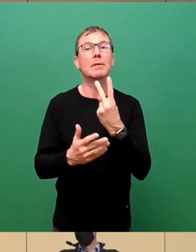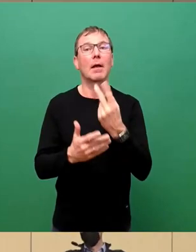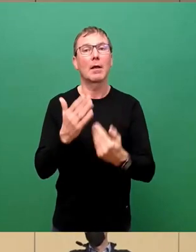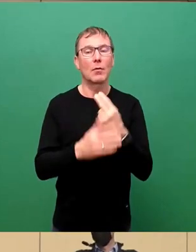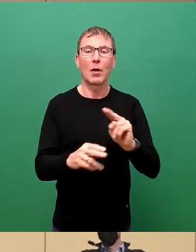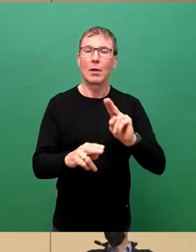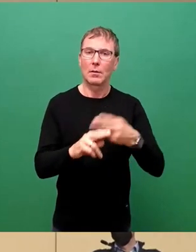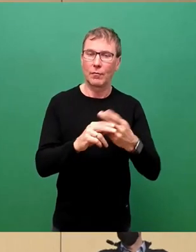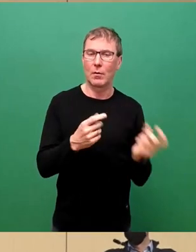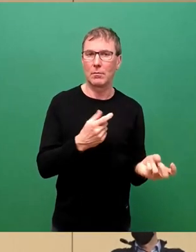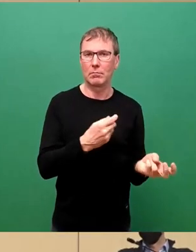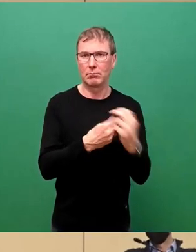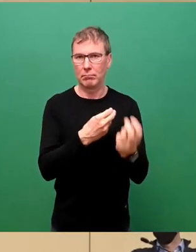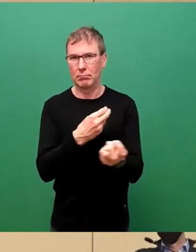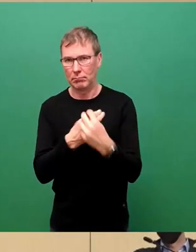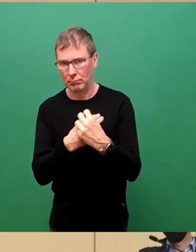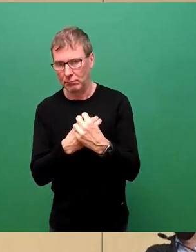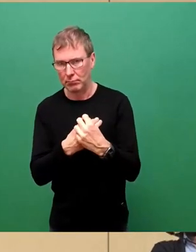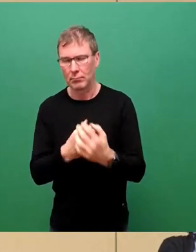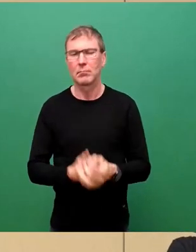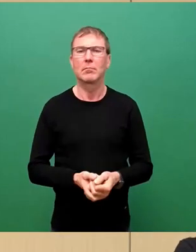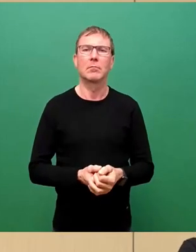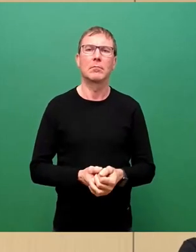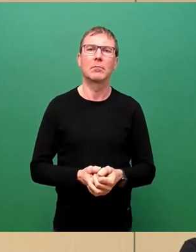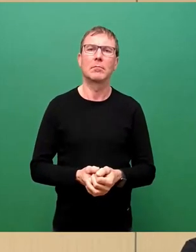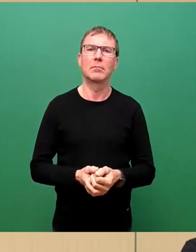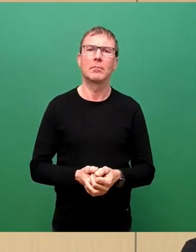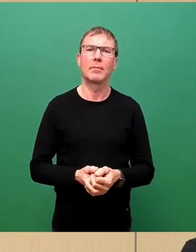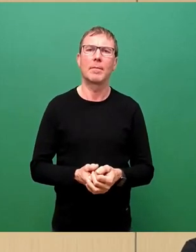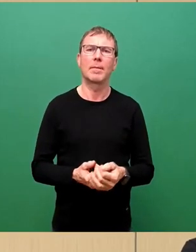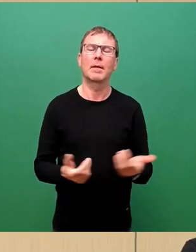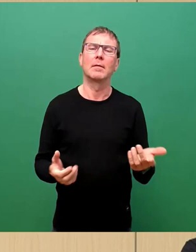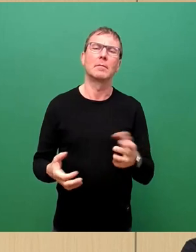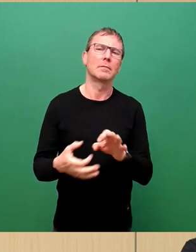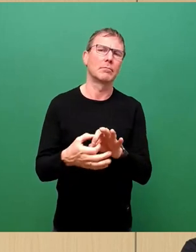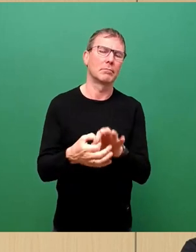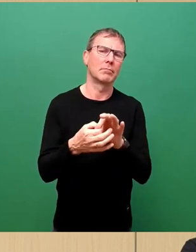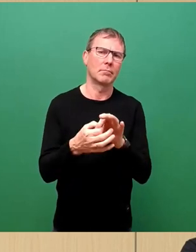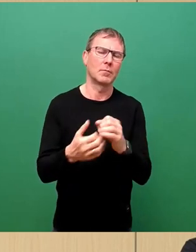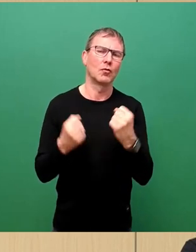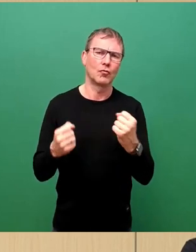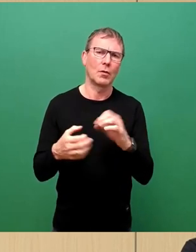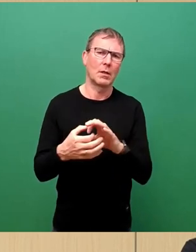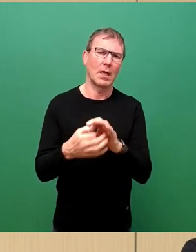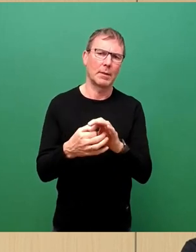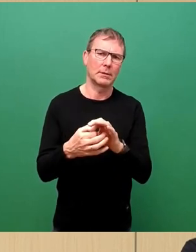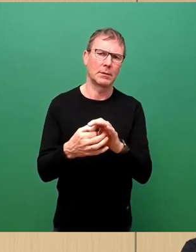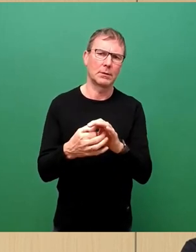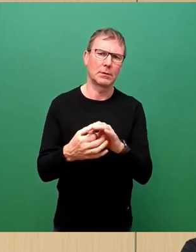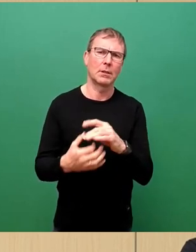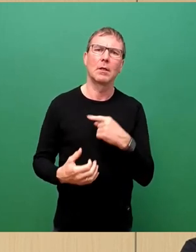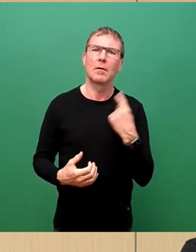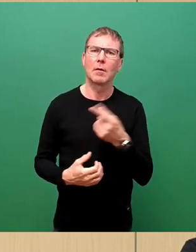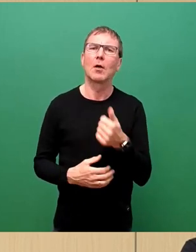begrüßen wollen. Das hängt natürlich stark davon ab, dass wir zunächst erstmal die